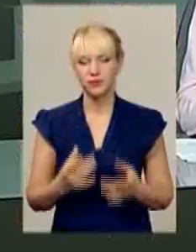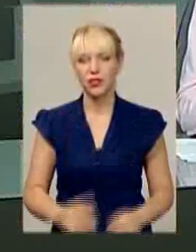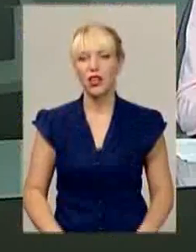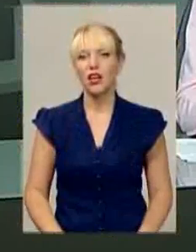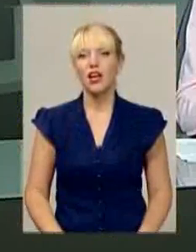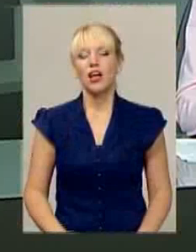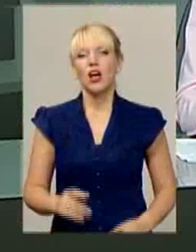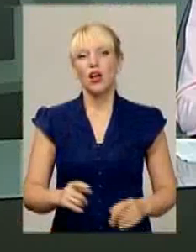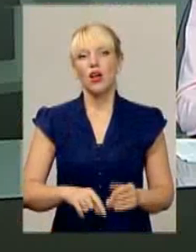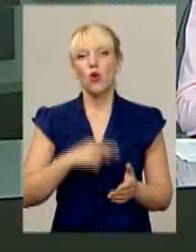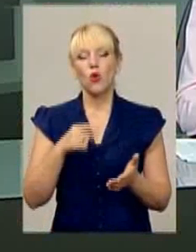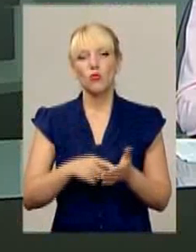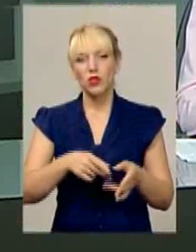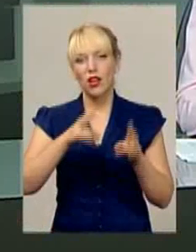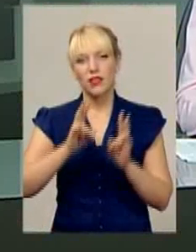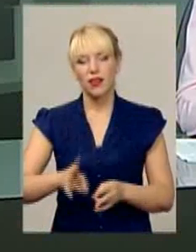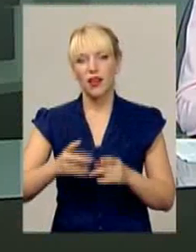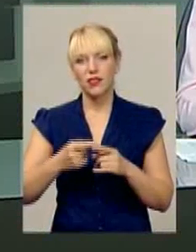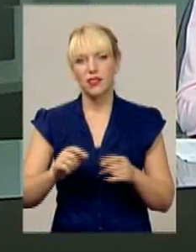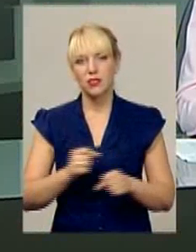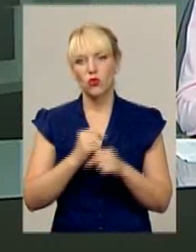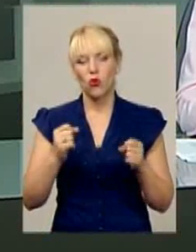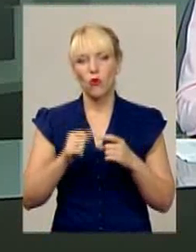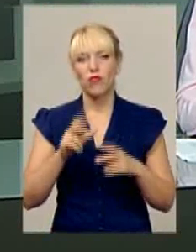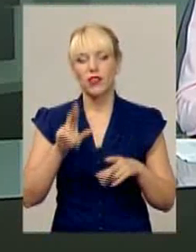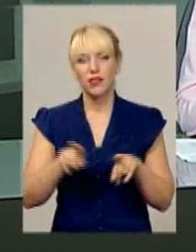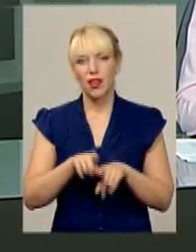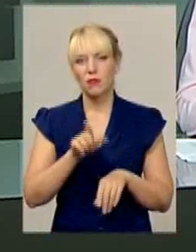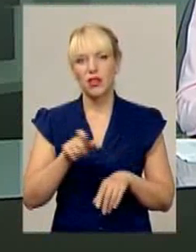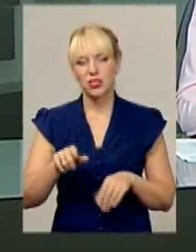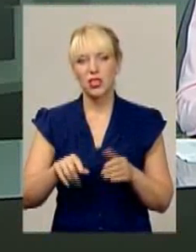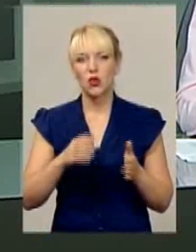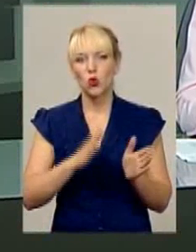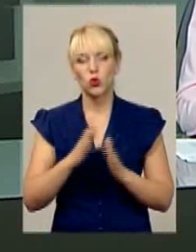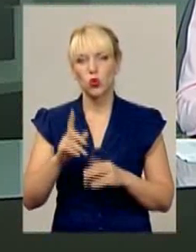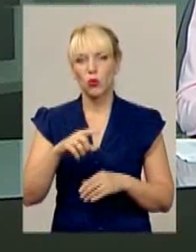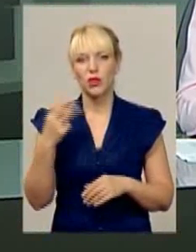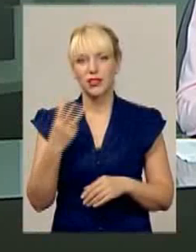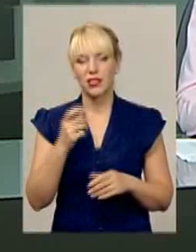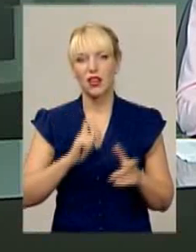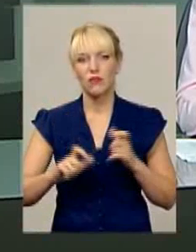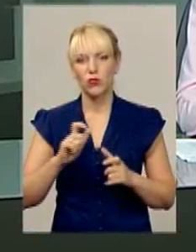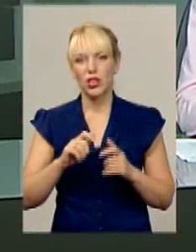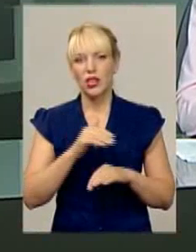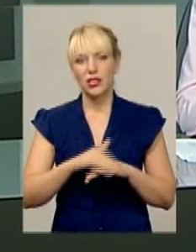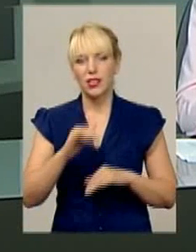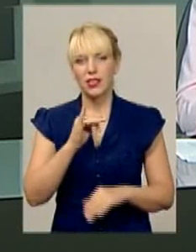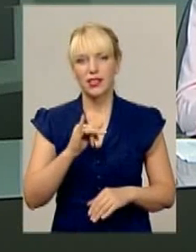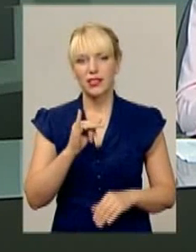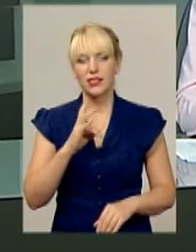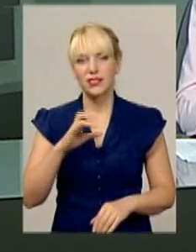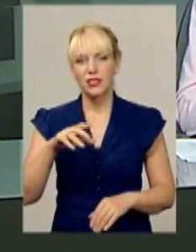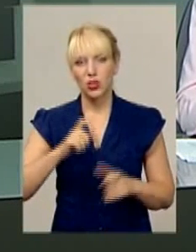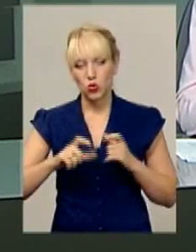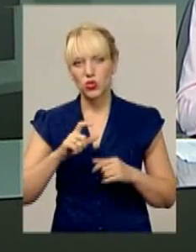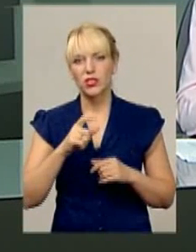Комунальна катастрофа. Так, мешканці гуртожитку номер 3 на вулиці Інститутській, 12, 1 називають умови, в яких вимушені